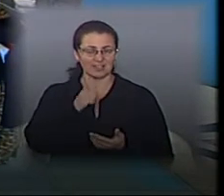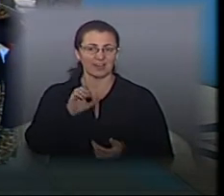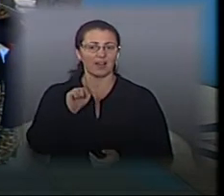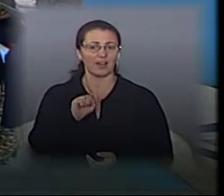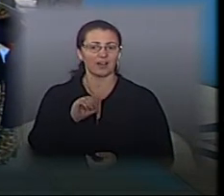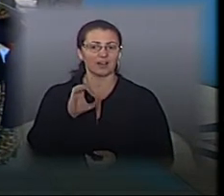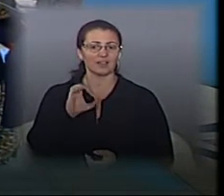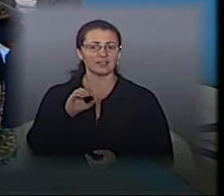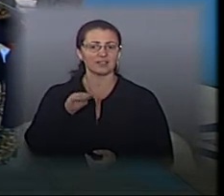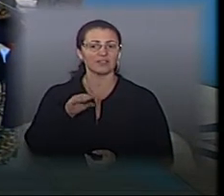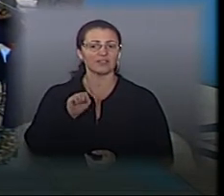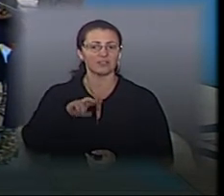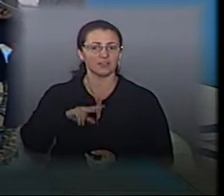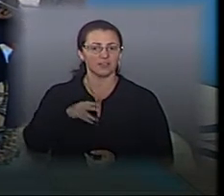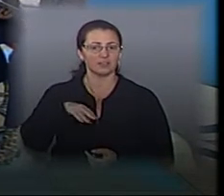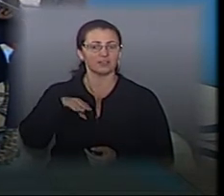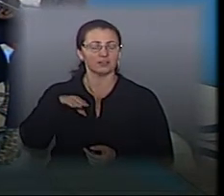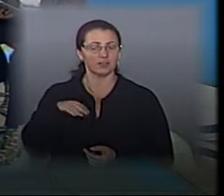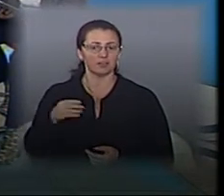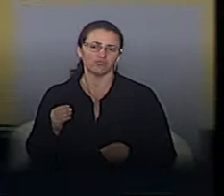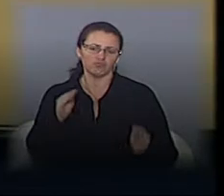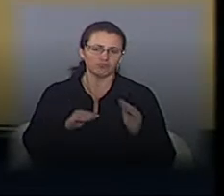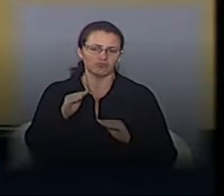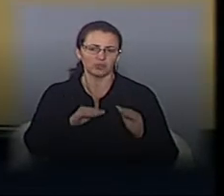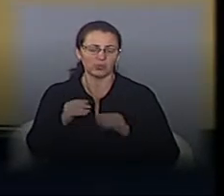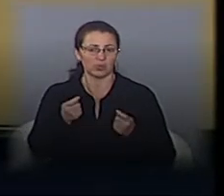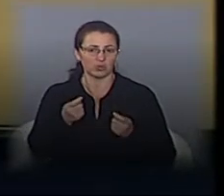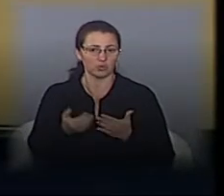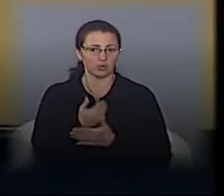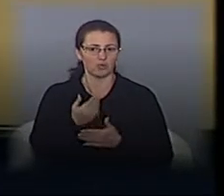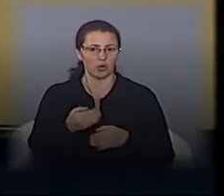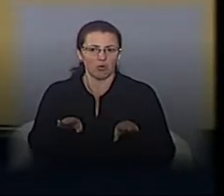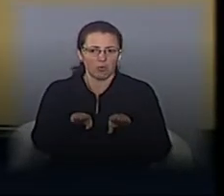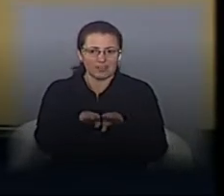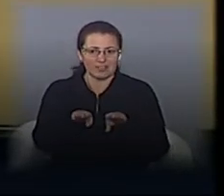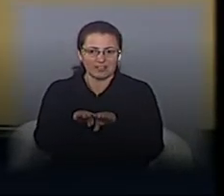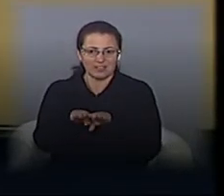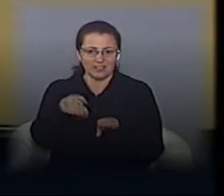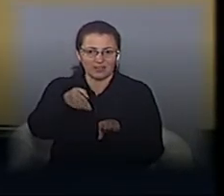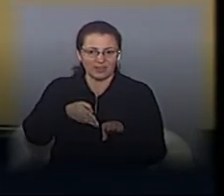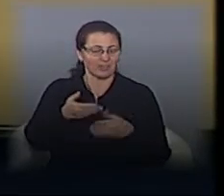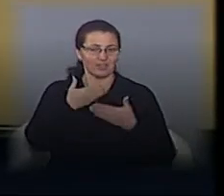який був укладений в минулі роки, чи з підмішуванням нового. Не утворює швів, відповідно, це